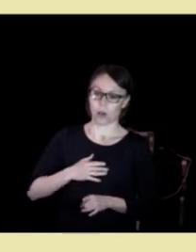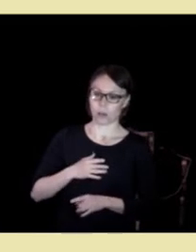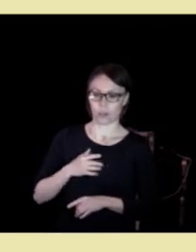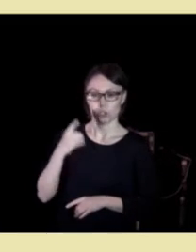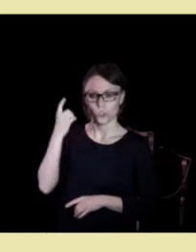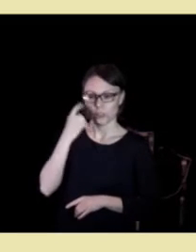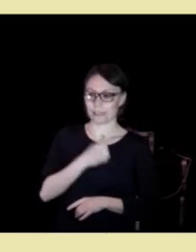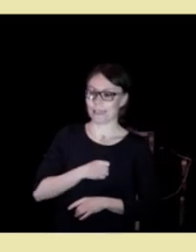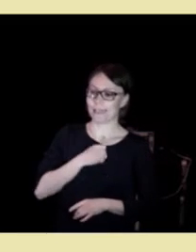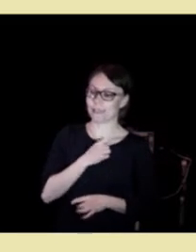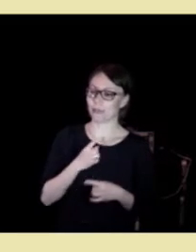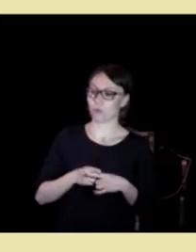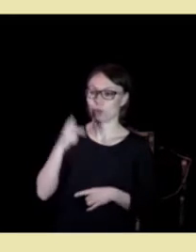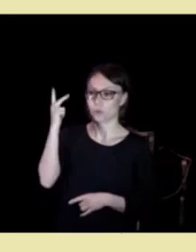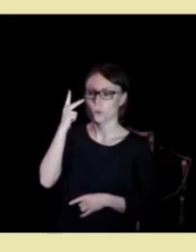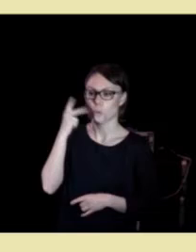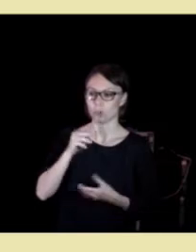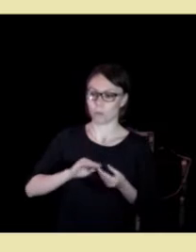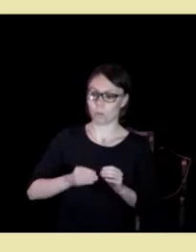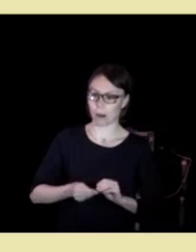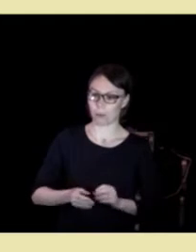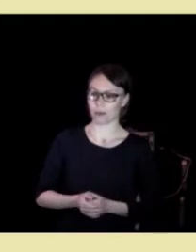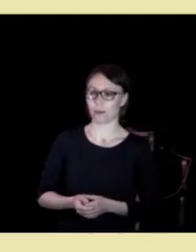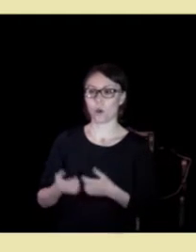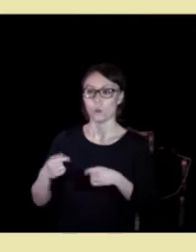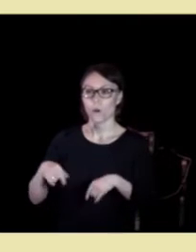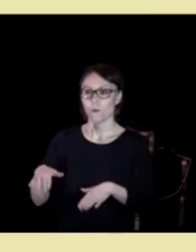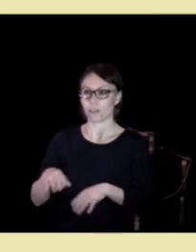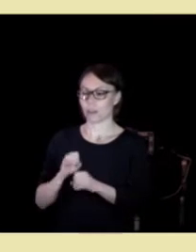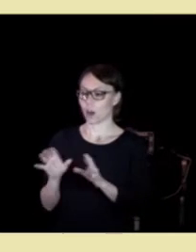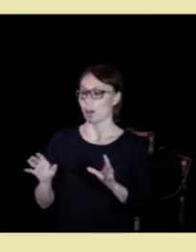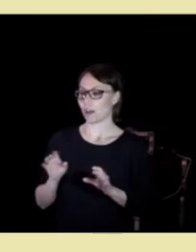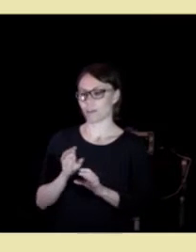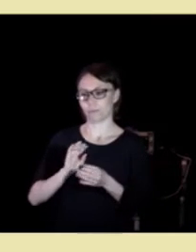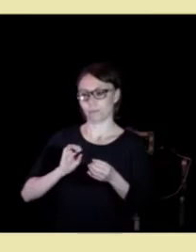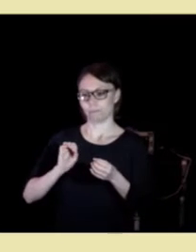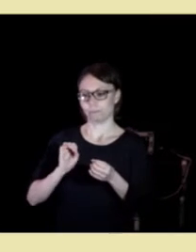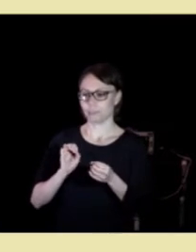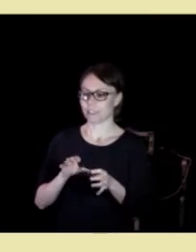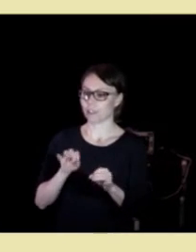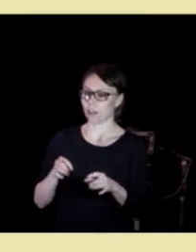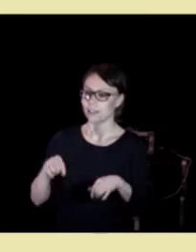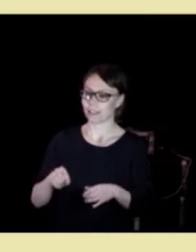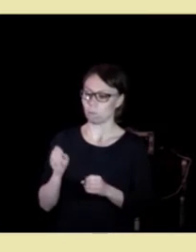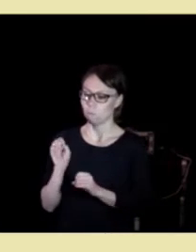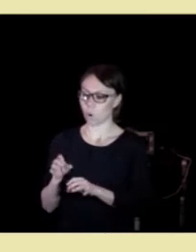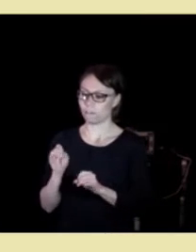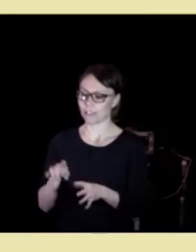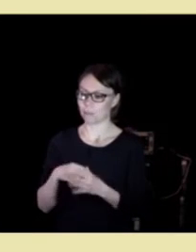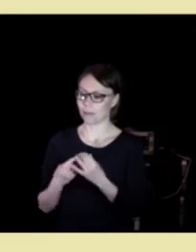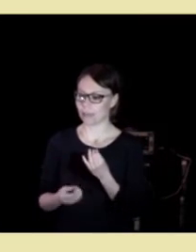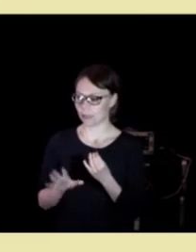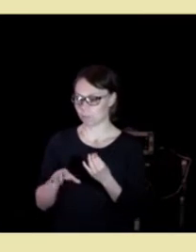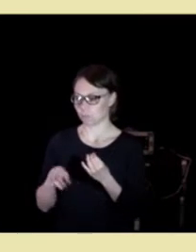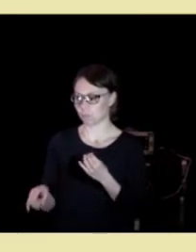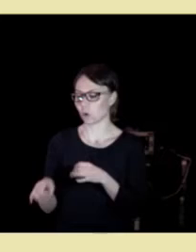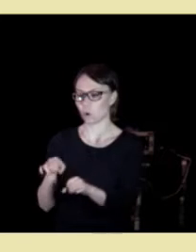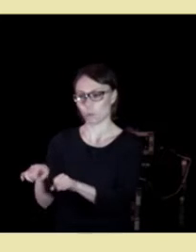rusproblemer. Vi har fått klare signaler at dette har påvirket prioriteringen i kommunen.